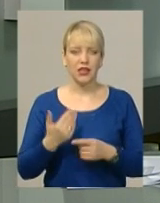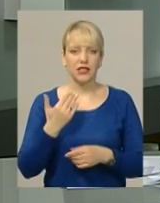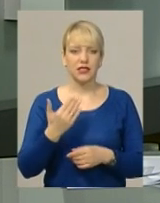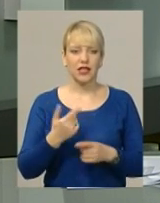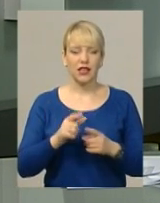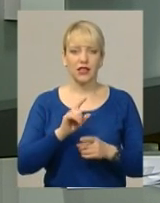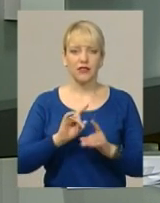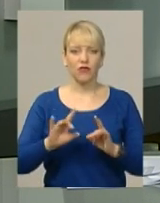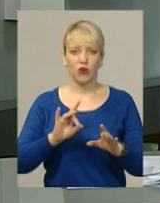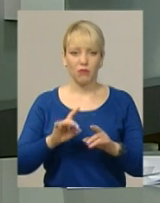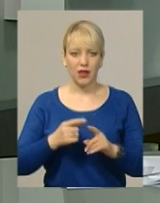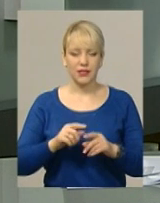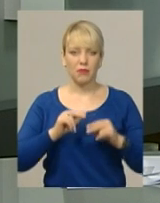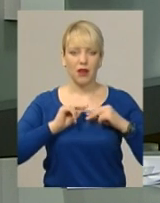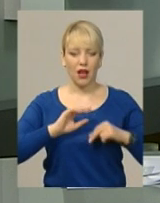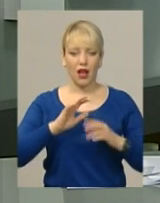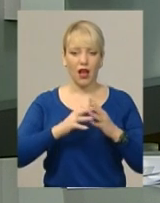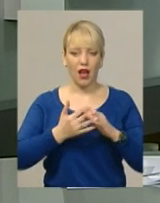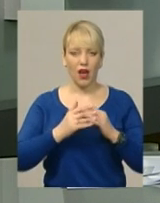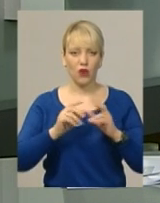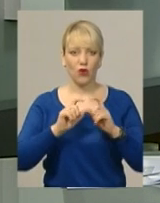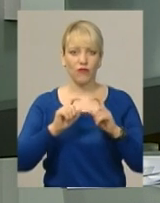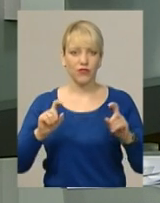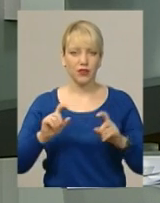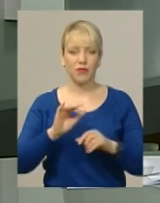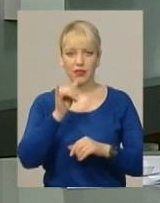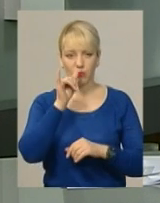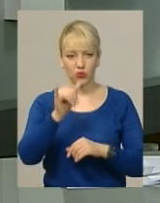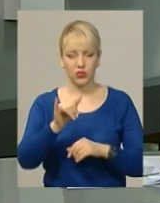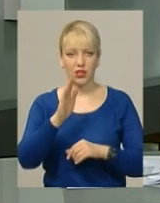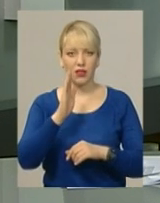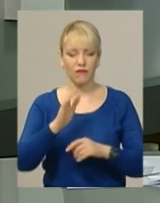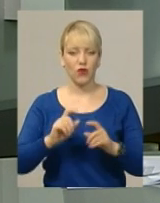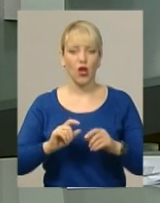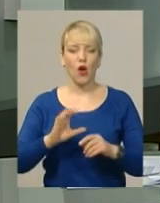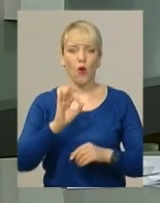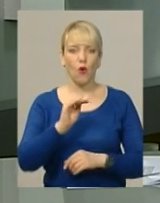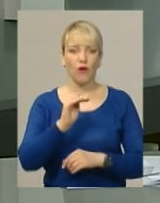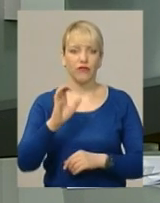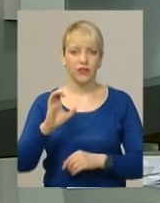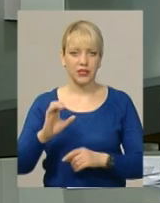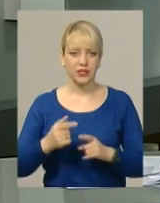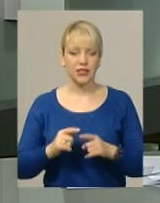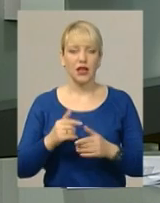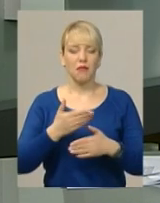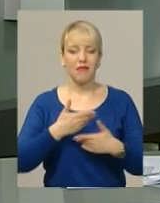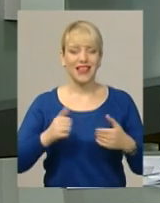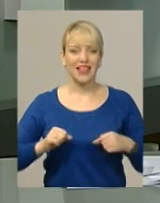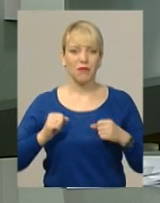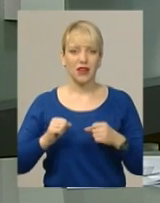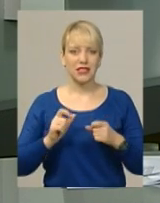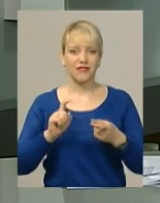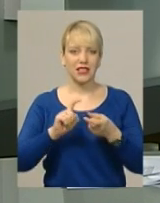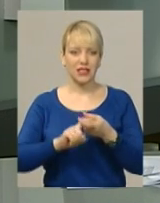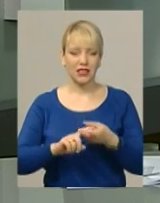інформацією, працівники агрофірми не пустили в офіс. Причини такого обмеження правоохоронці не пояснили. Ми намагаємося зв'язатися з прес